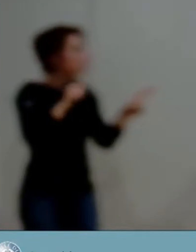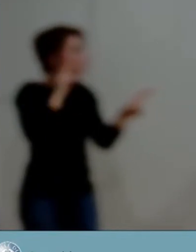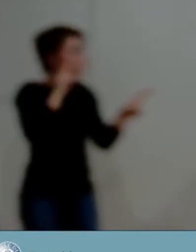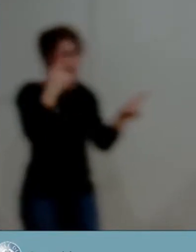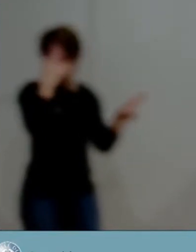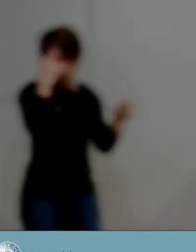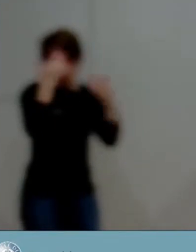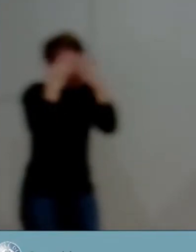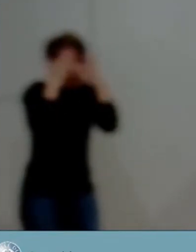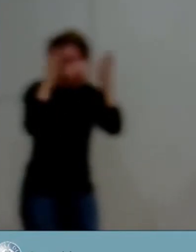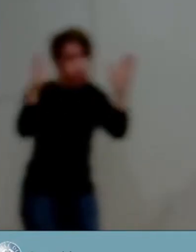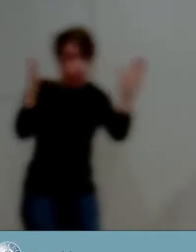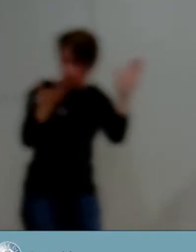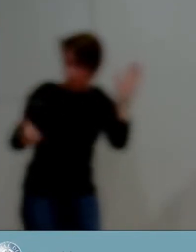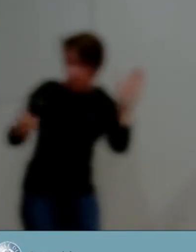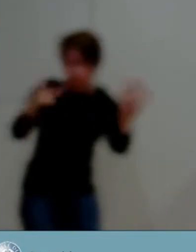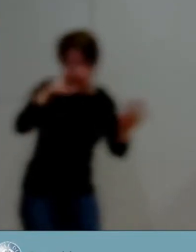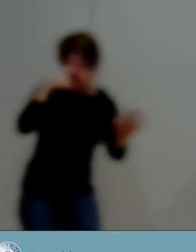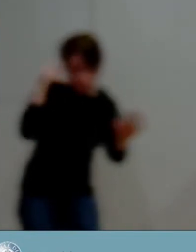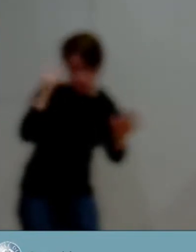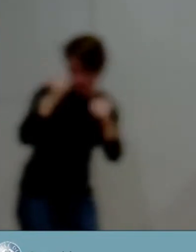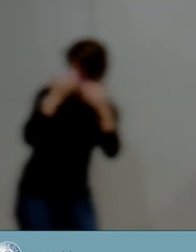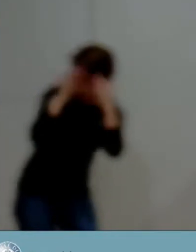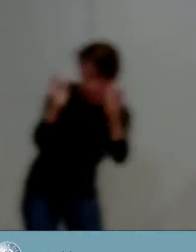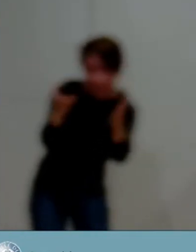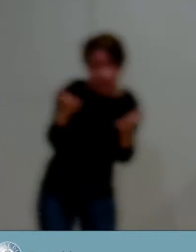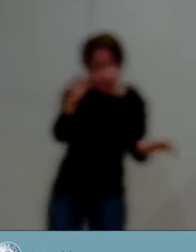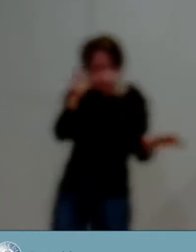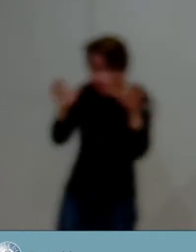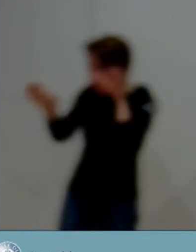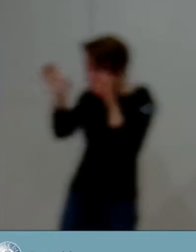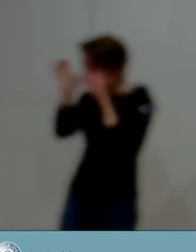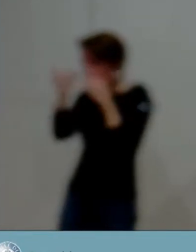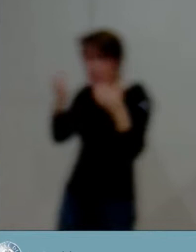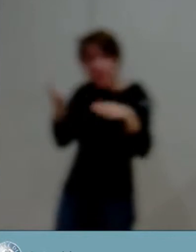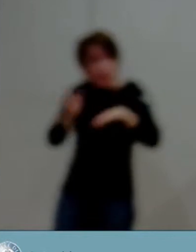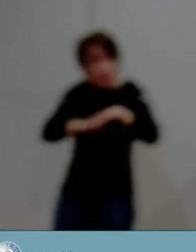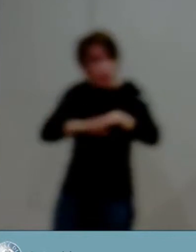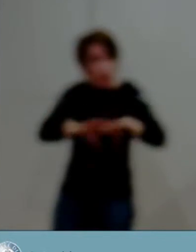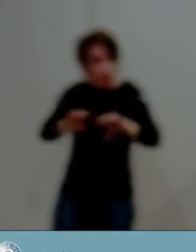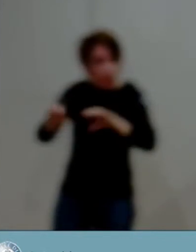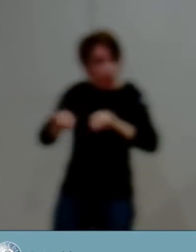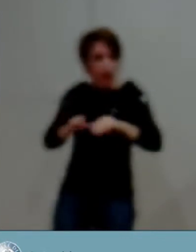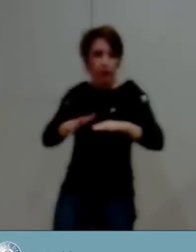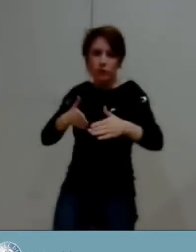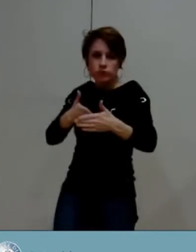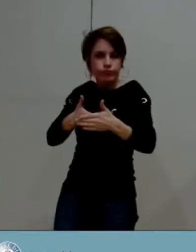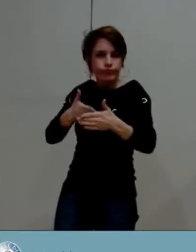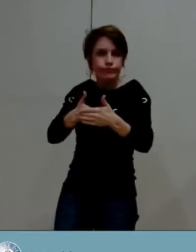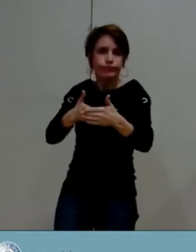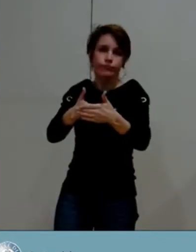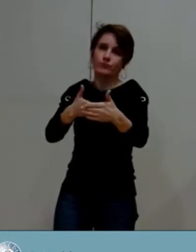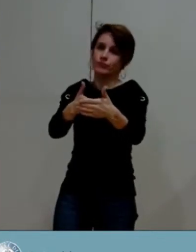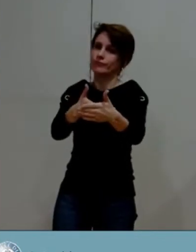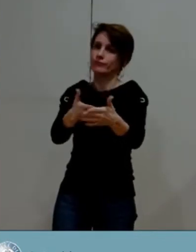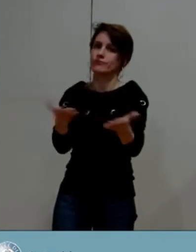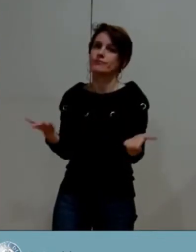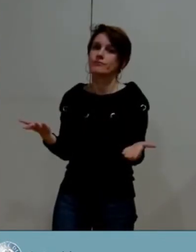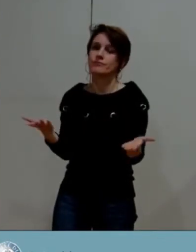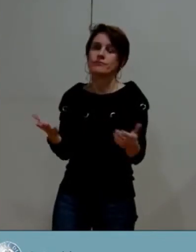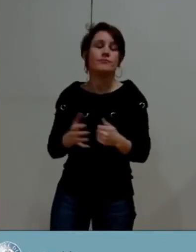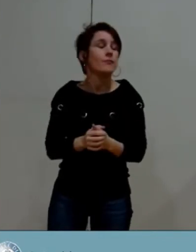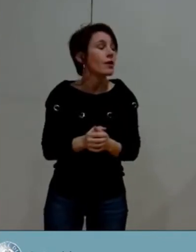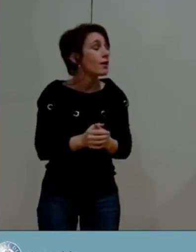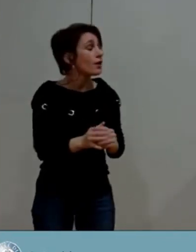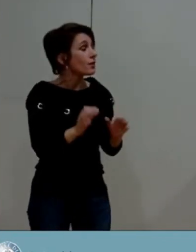en compte de l'humain se heurte aujourd'hui aux réalités du terrain. Tout particulièrement, vous avez été